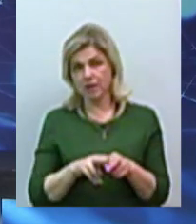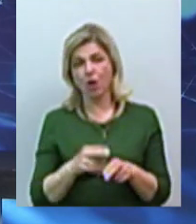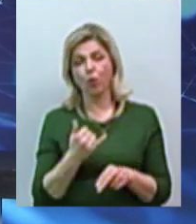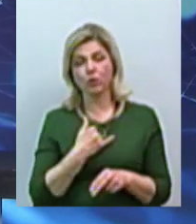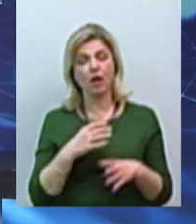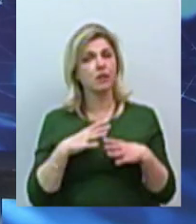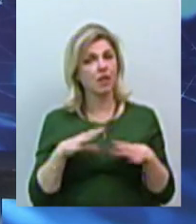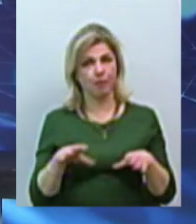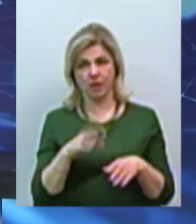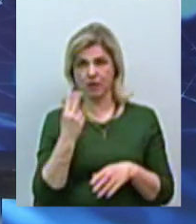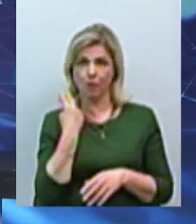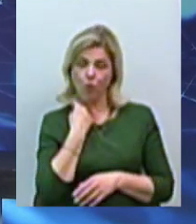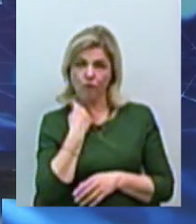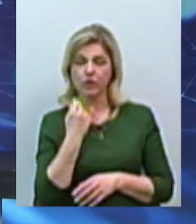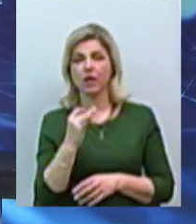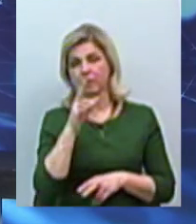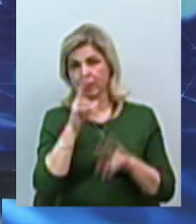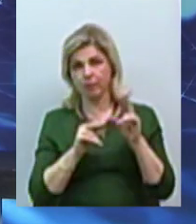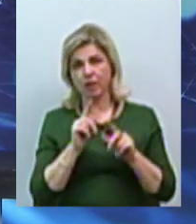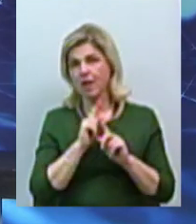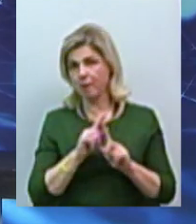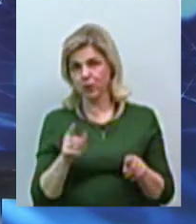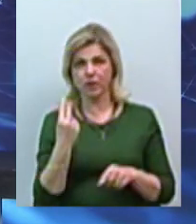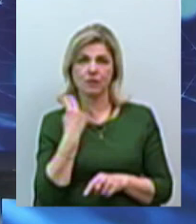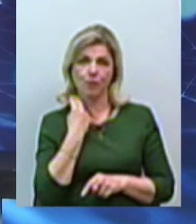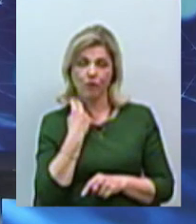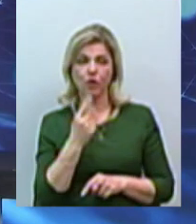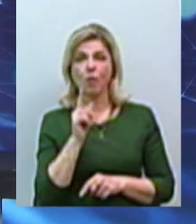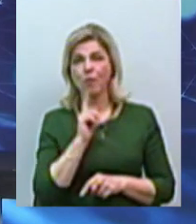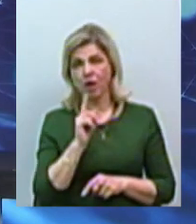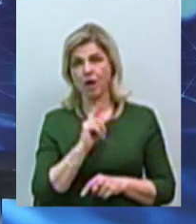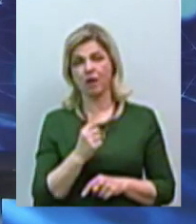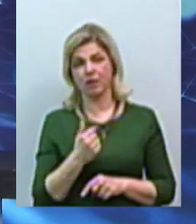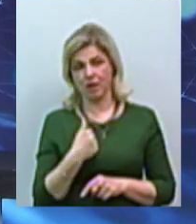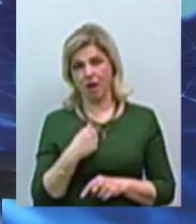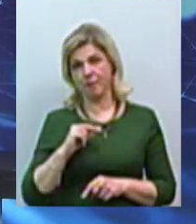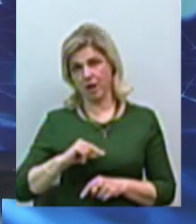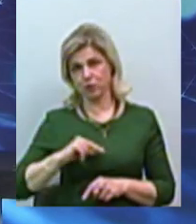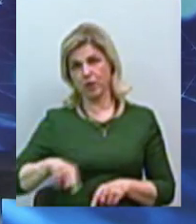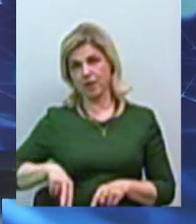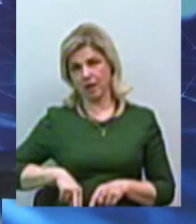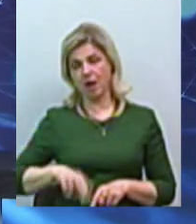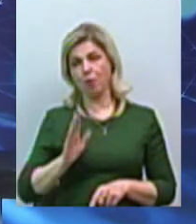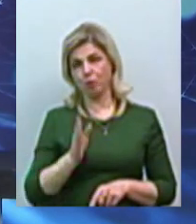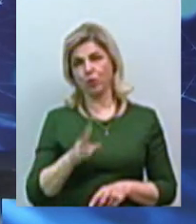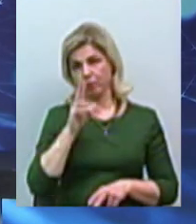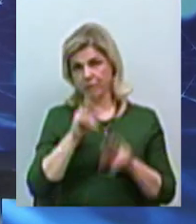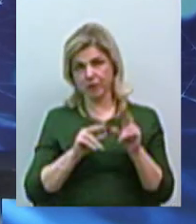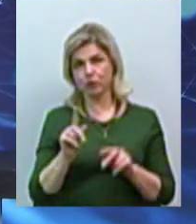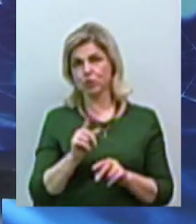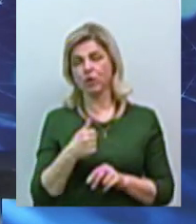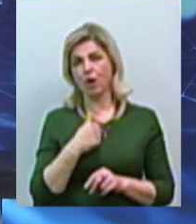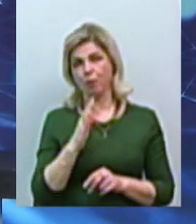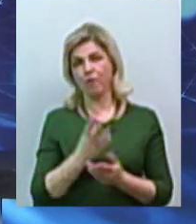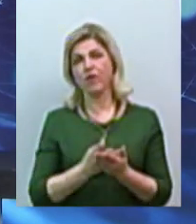не було заборгованісті, і, сподіваюся, і не буде заборгованісті. Поки я працюю директором, я буду сподіватися, що я буду